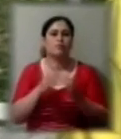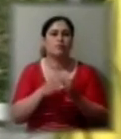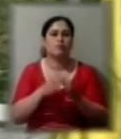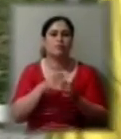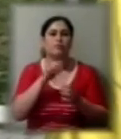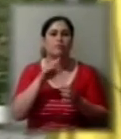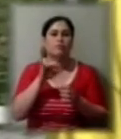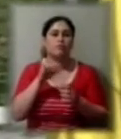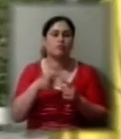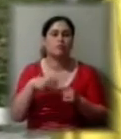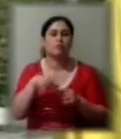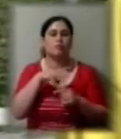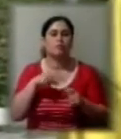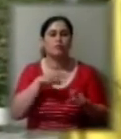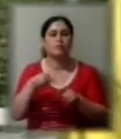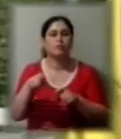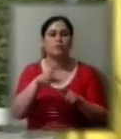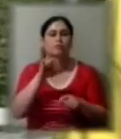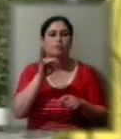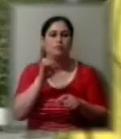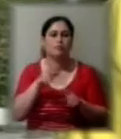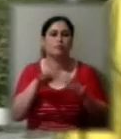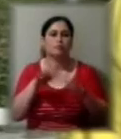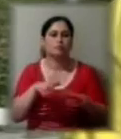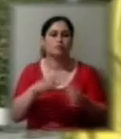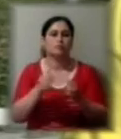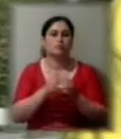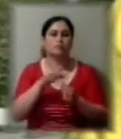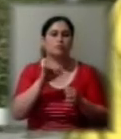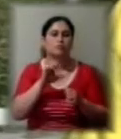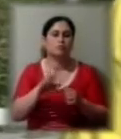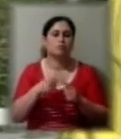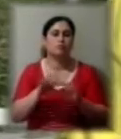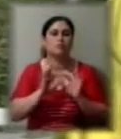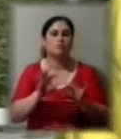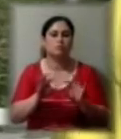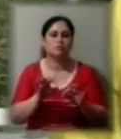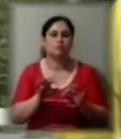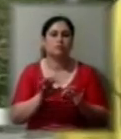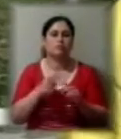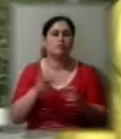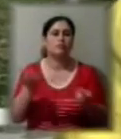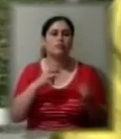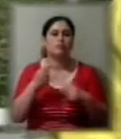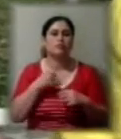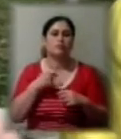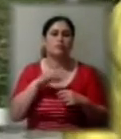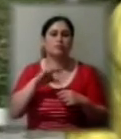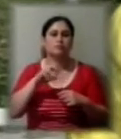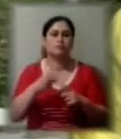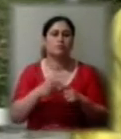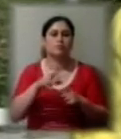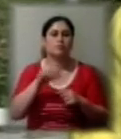бігали по парку міському біля дубу і розповідали, приходьте до нас, фестиваль «Мельпомена Таврії».